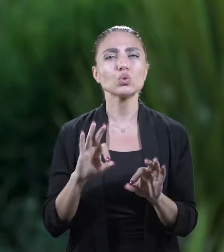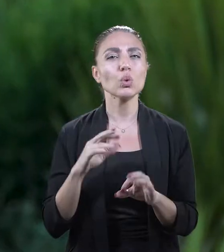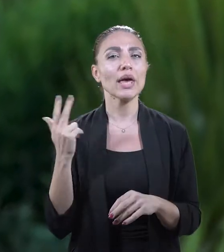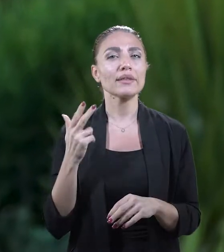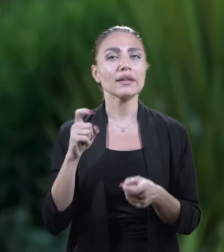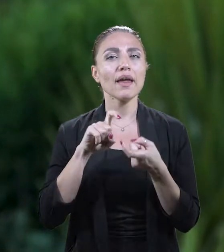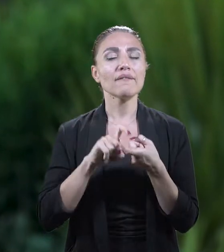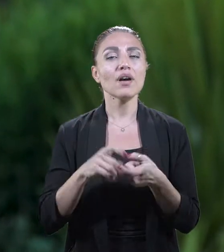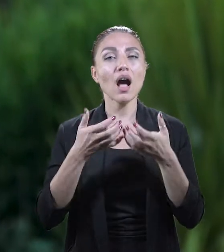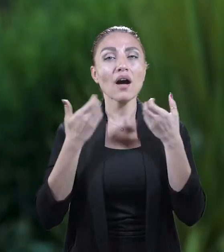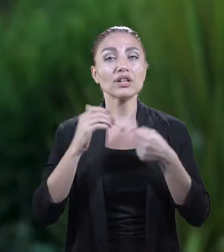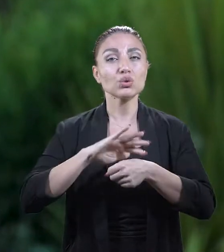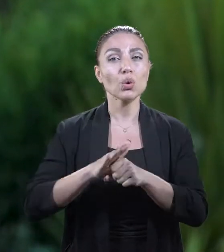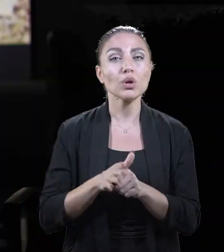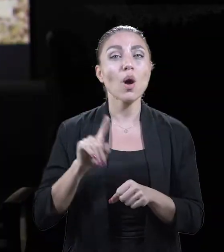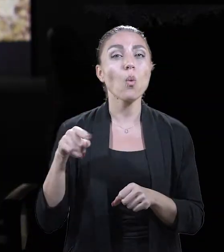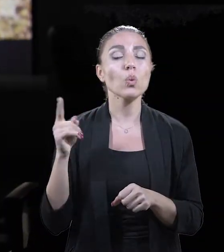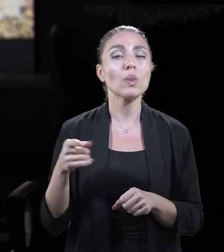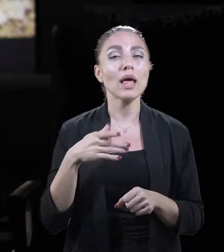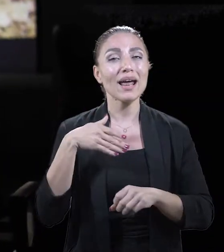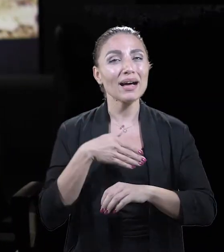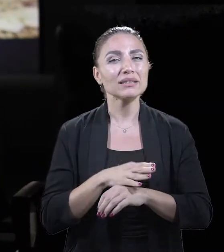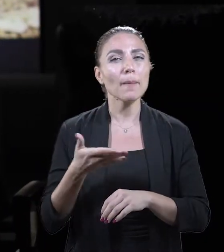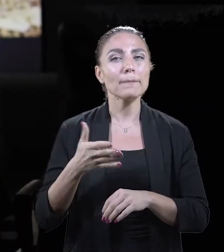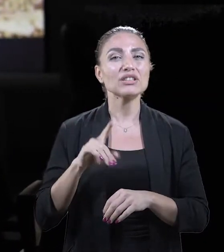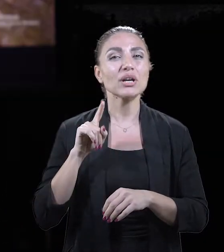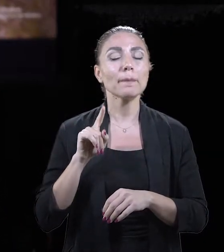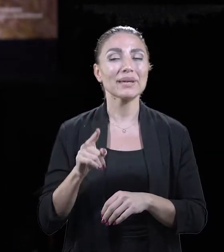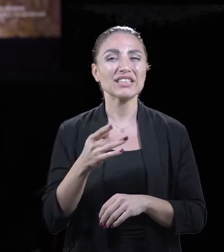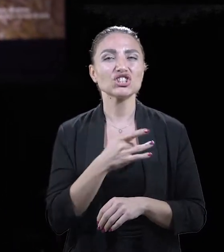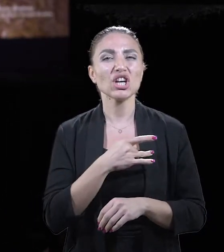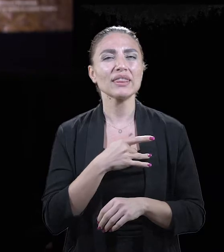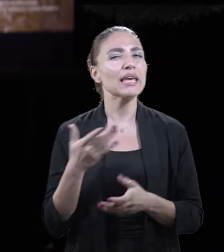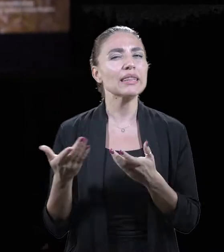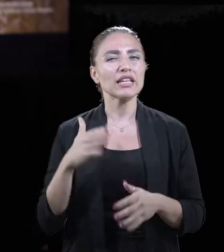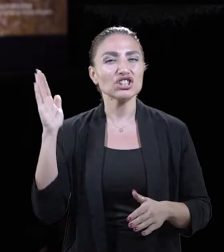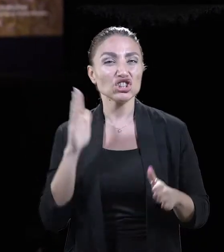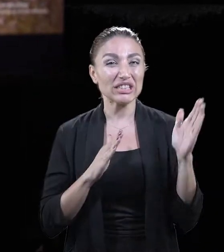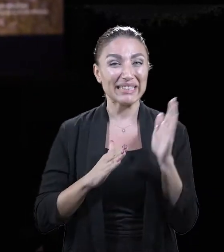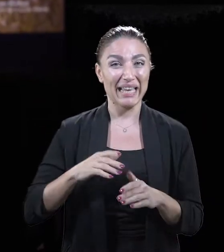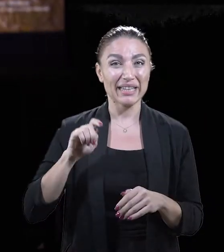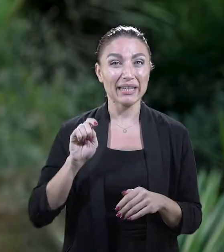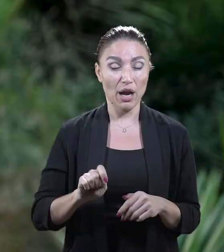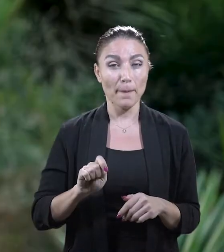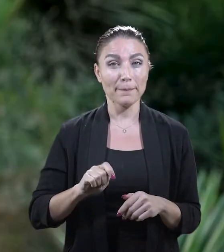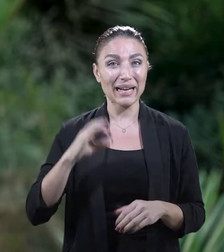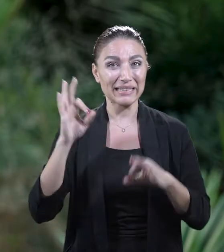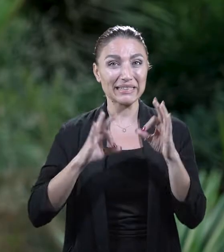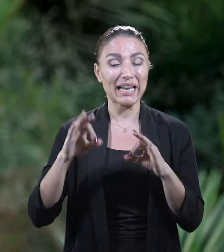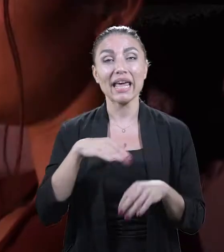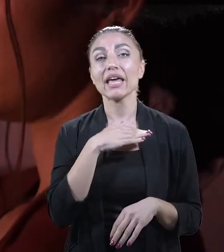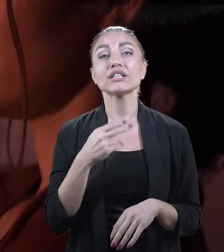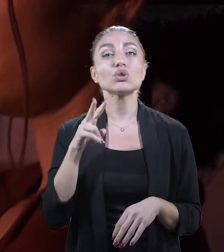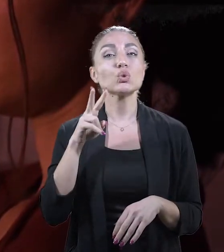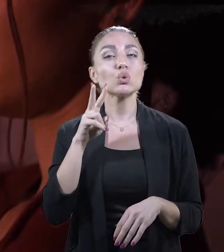ve hayvanları sömürerek onları aslında başka bir canlıyı da nasıl şiddete maruz bıraktığımızı irdeleyen Etin Sonu